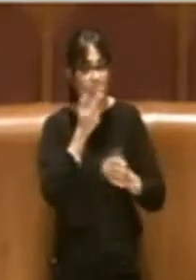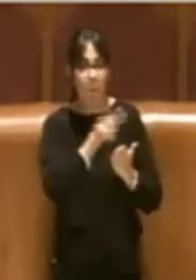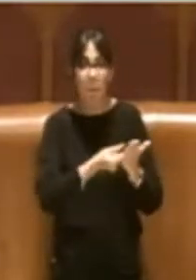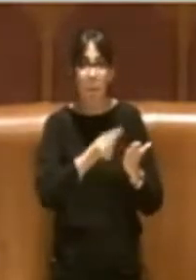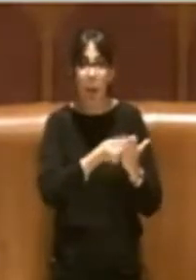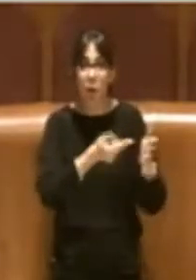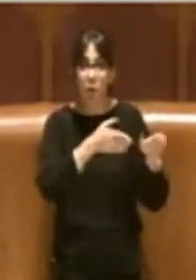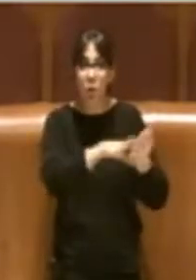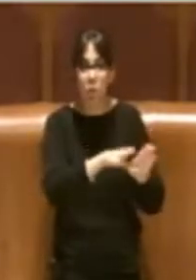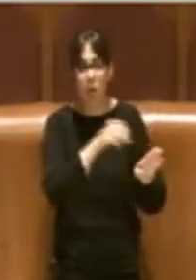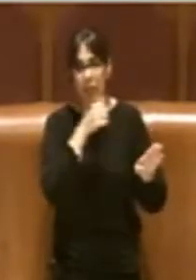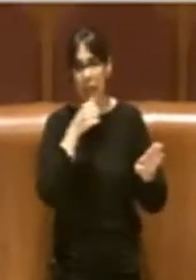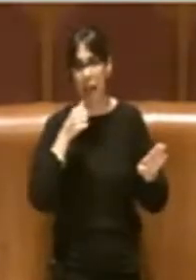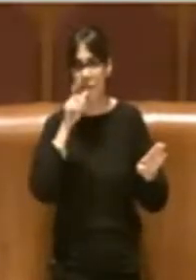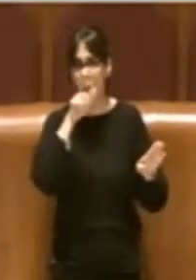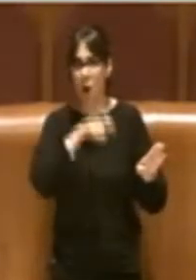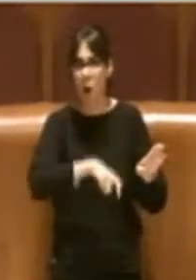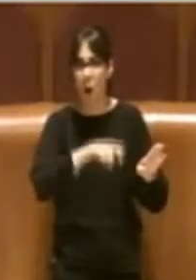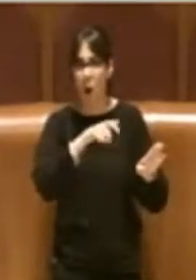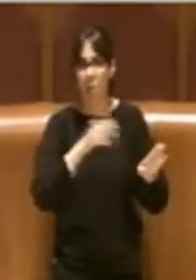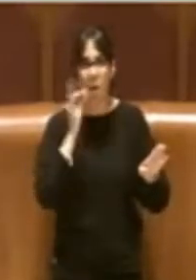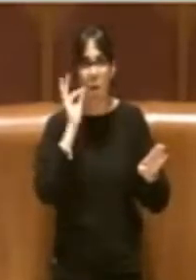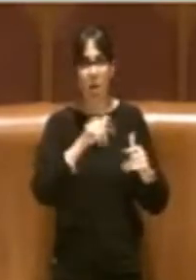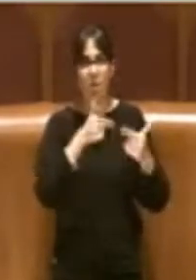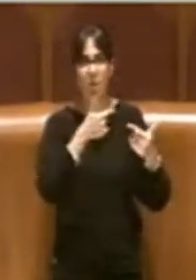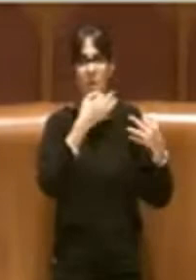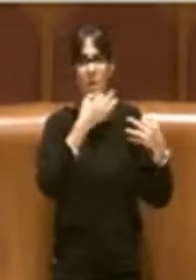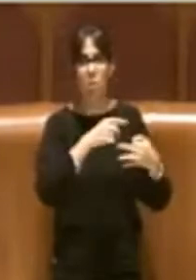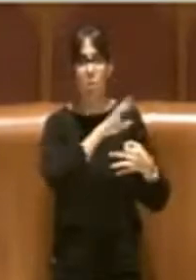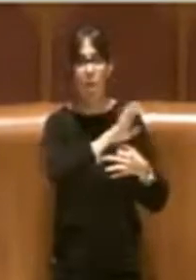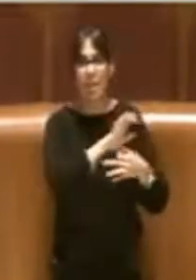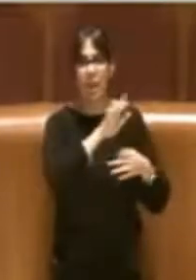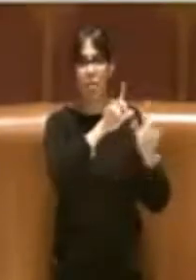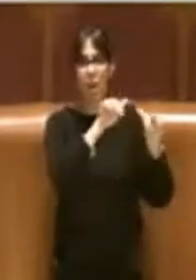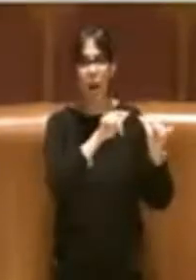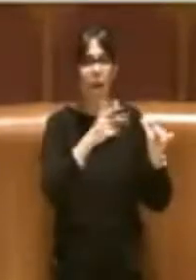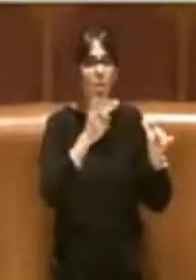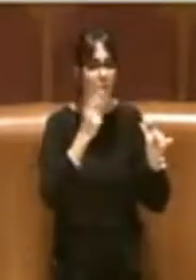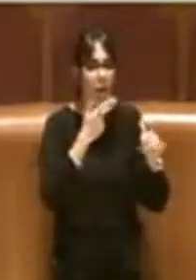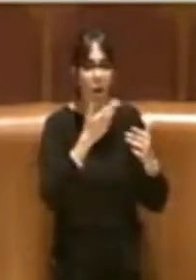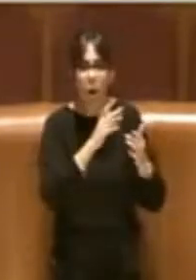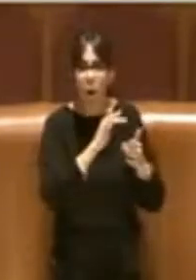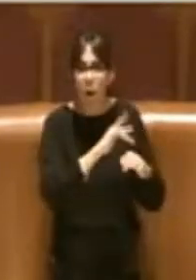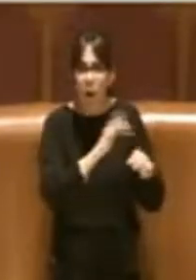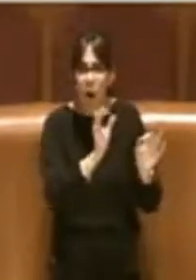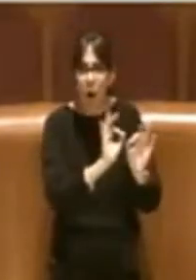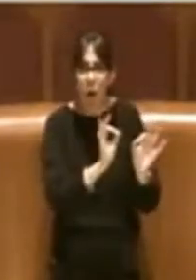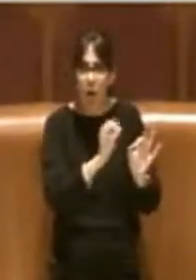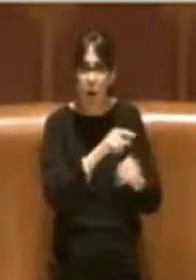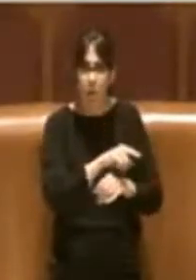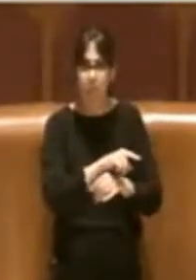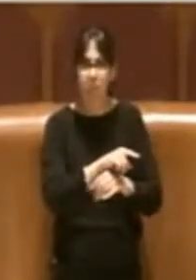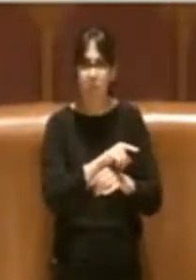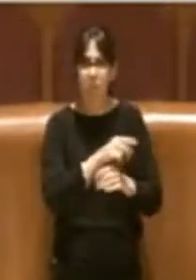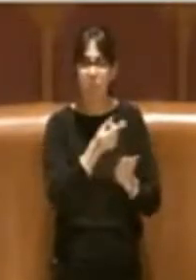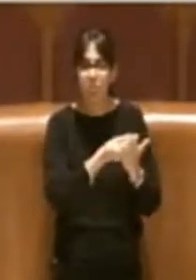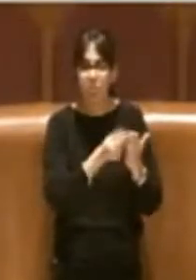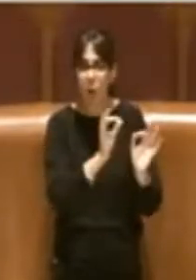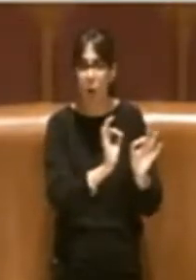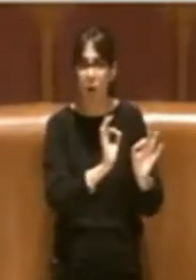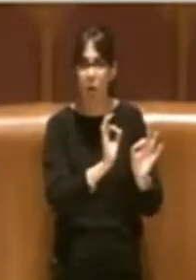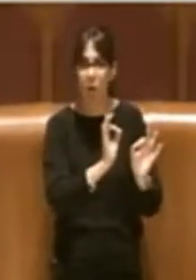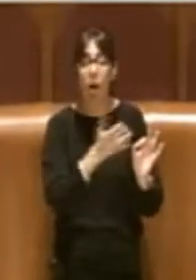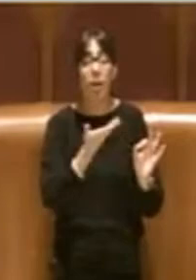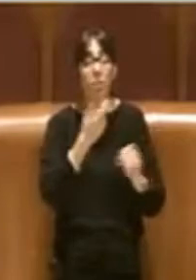per mettere in sicurezza la Regione Lazio, non è stato mai effettuato. E il Presidente